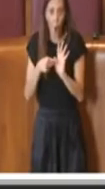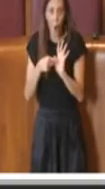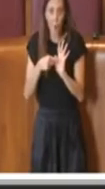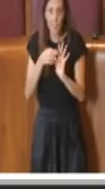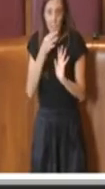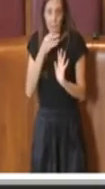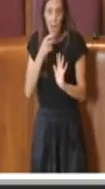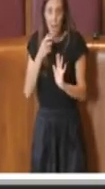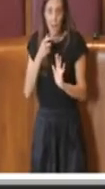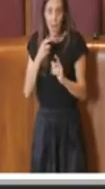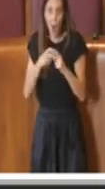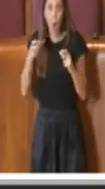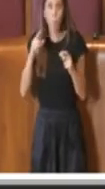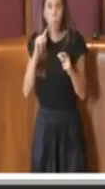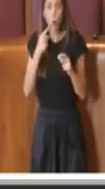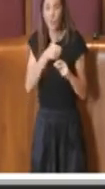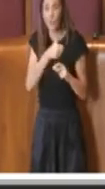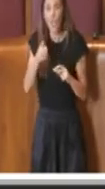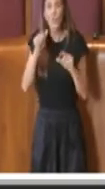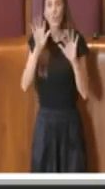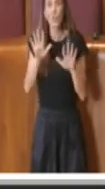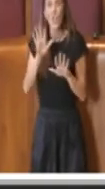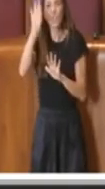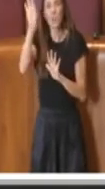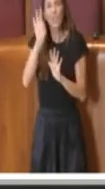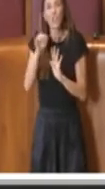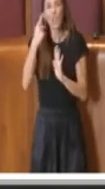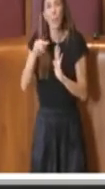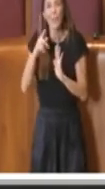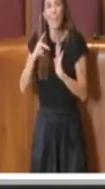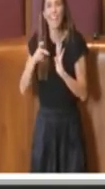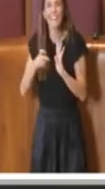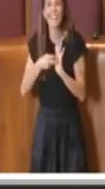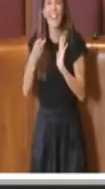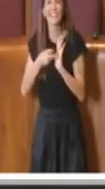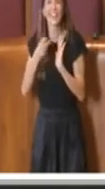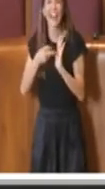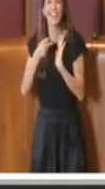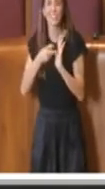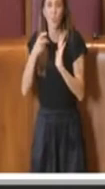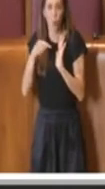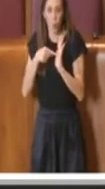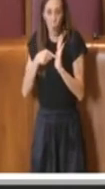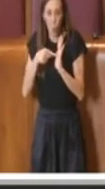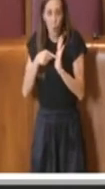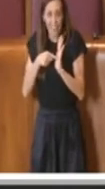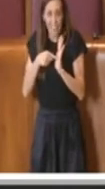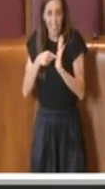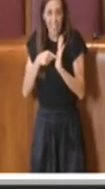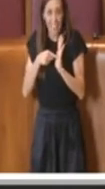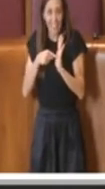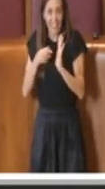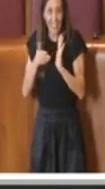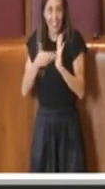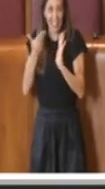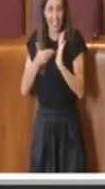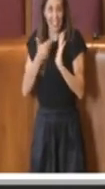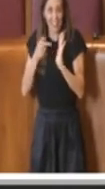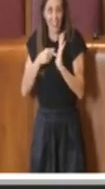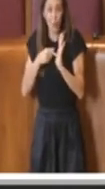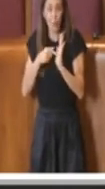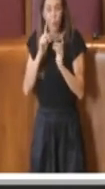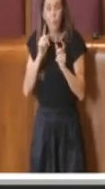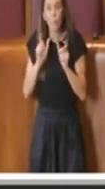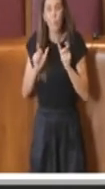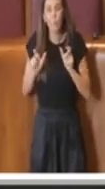bonus al 110% delle detrazioni ad una particolare categoria